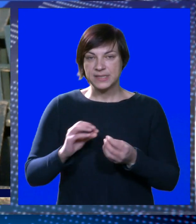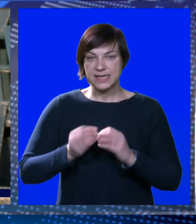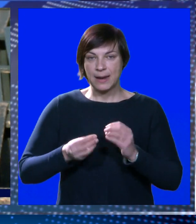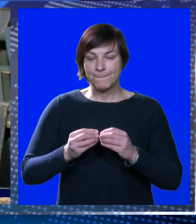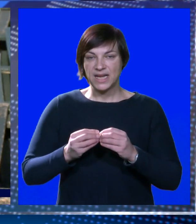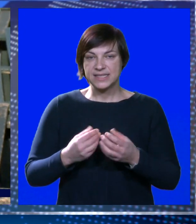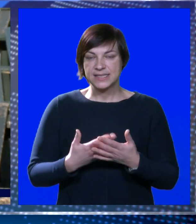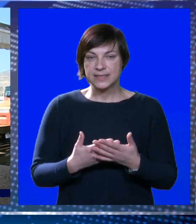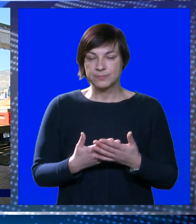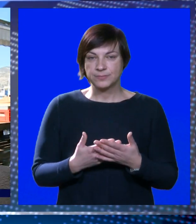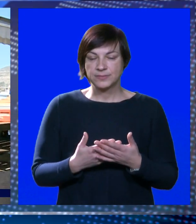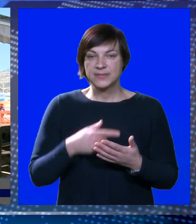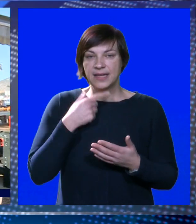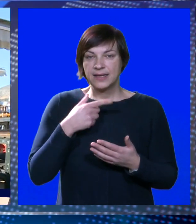placi.